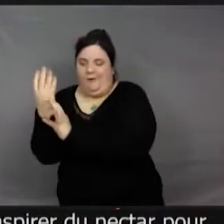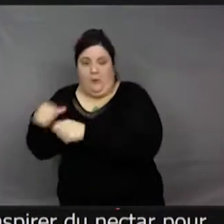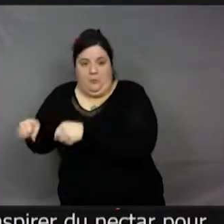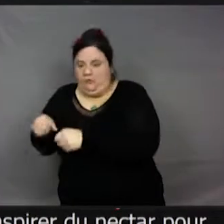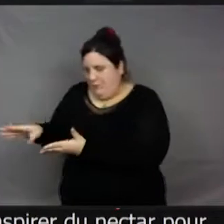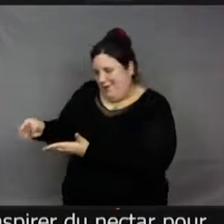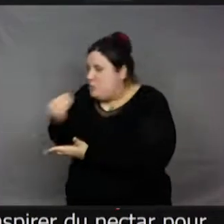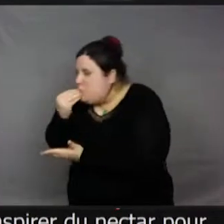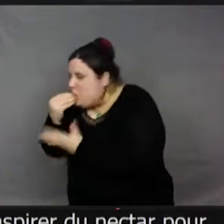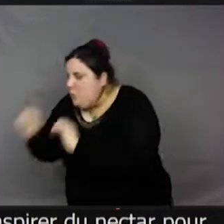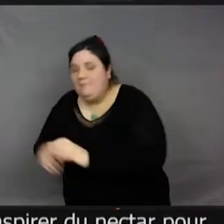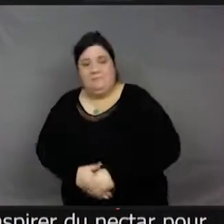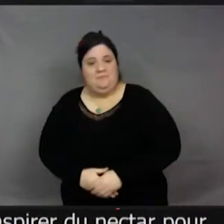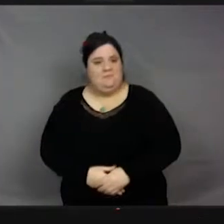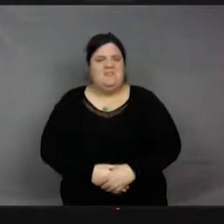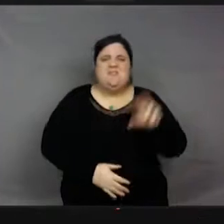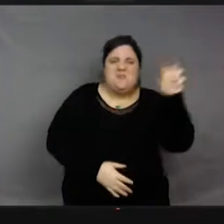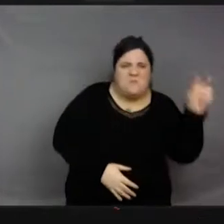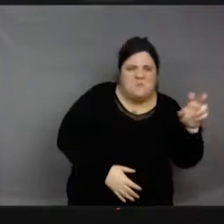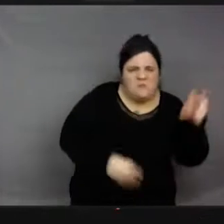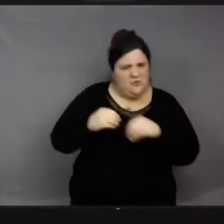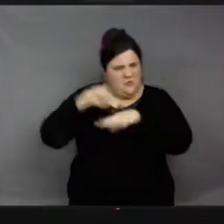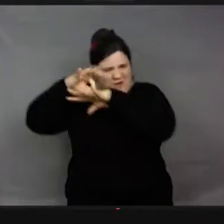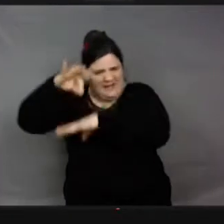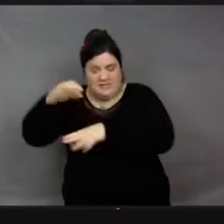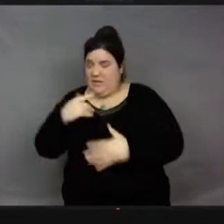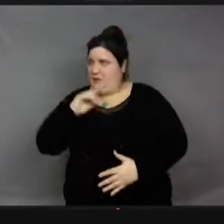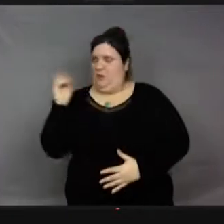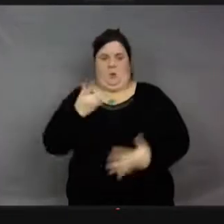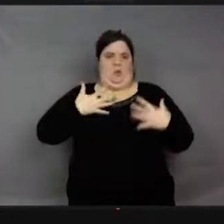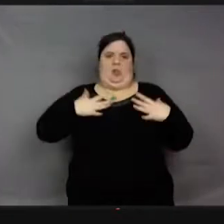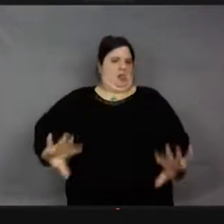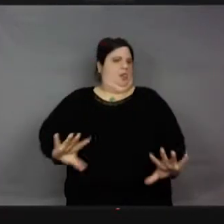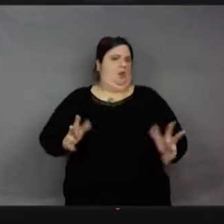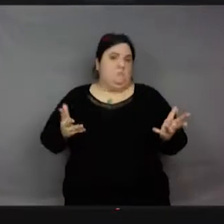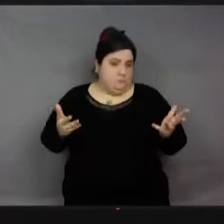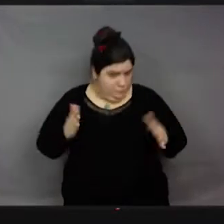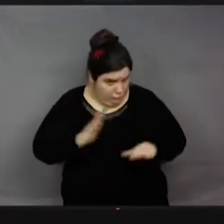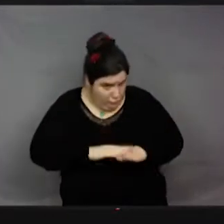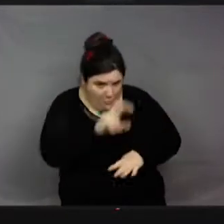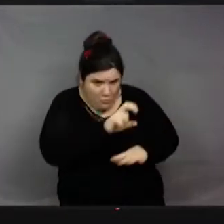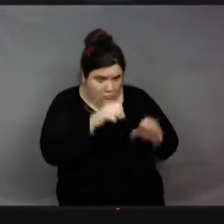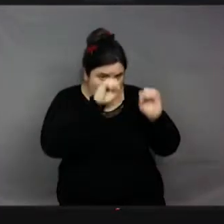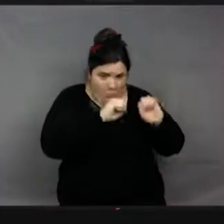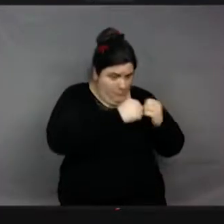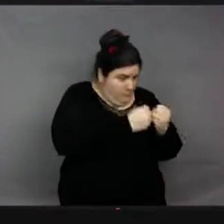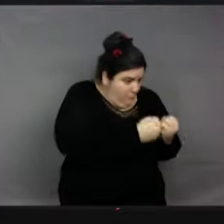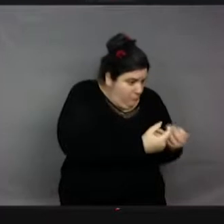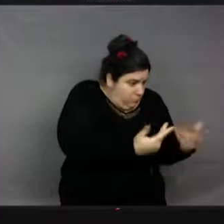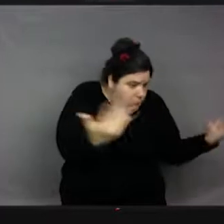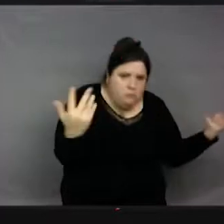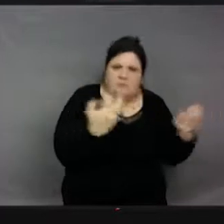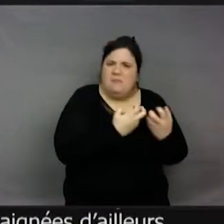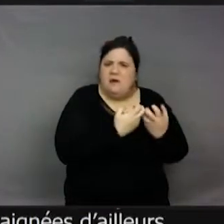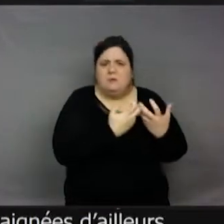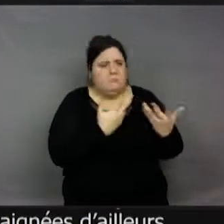aimés comme les araignées. Et il a des mouches qui vivent dans l'eau ou des araignées aussi, d'ailleurs. Alors, tout à fait. Alors, j'ai plein d'autres photos d'insectes déguisés à vous montrer